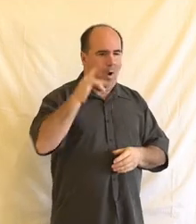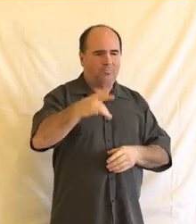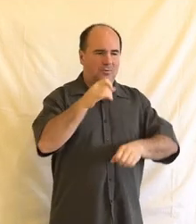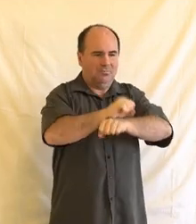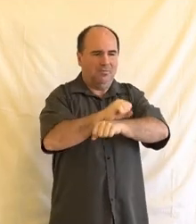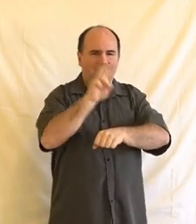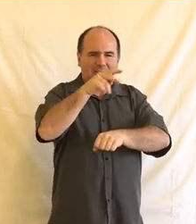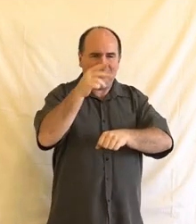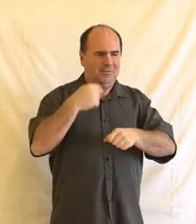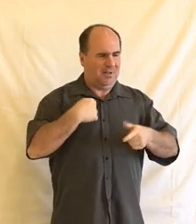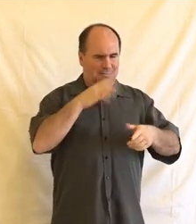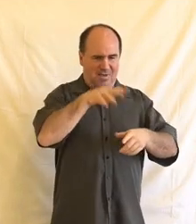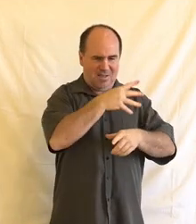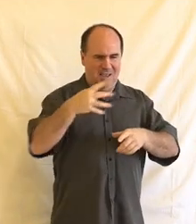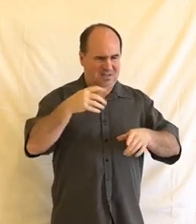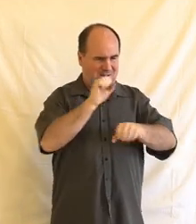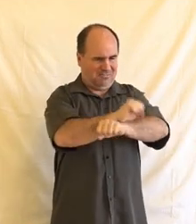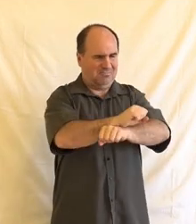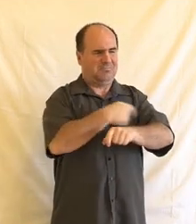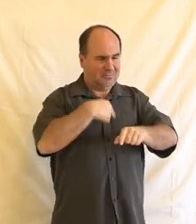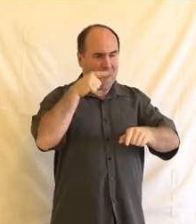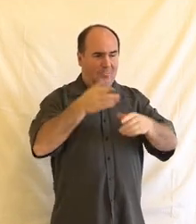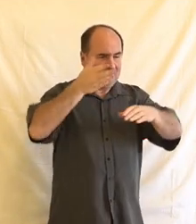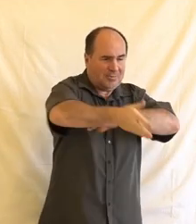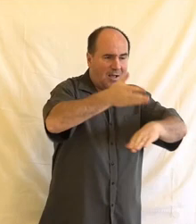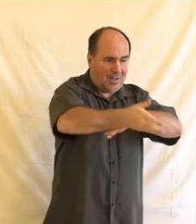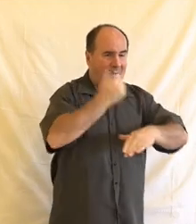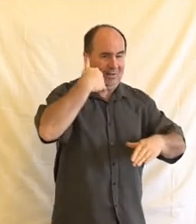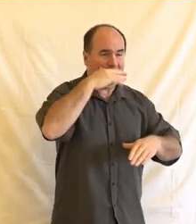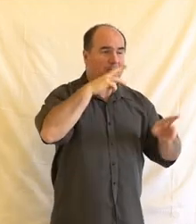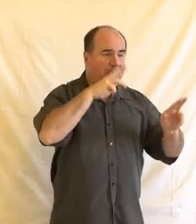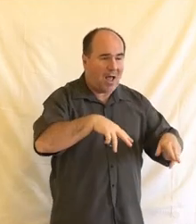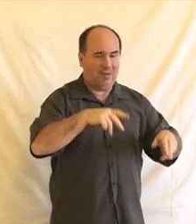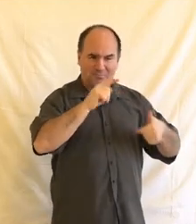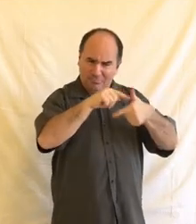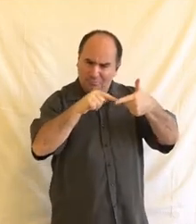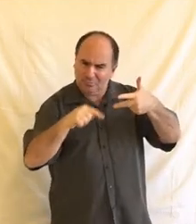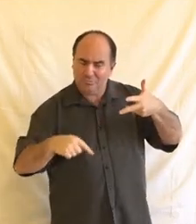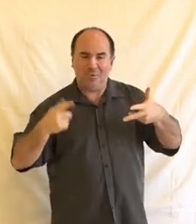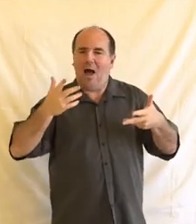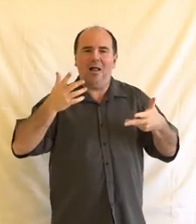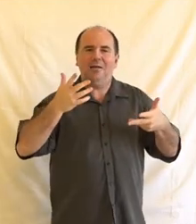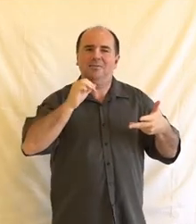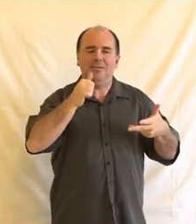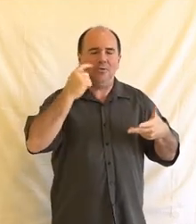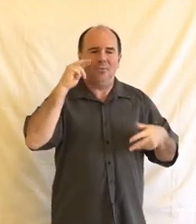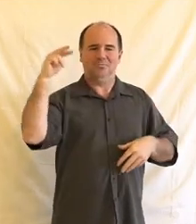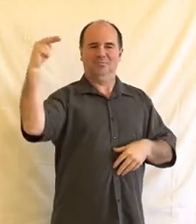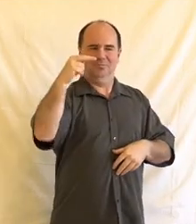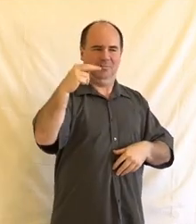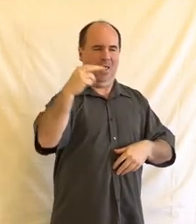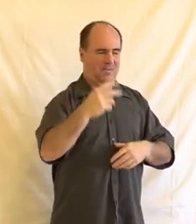poškození dobré pověsti a nebavíme se o té rovině lidskoprávní, ale čistě občanskoprávní. A z